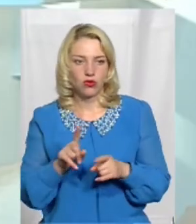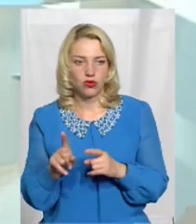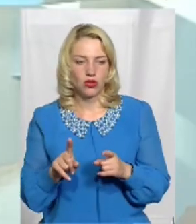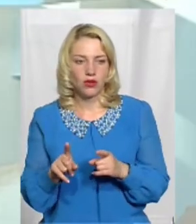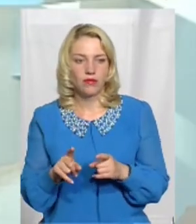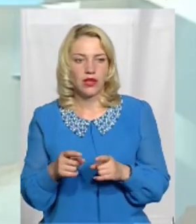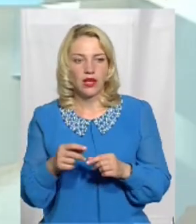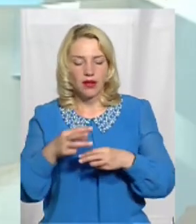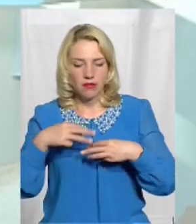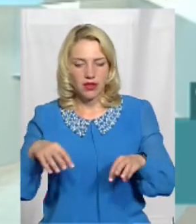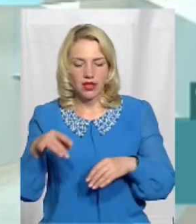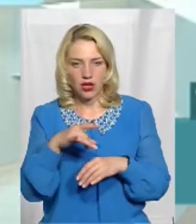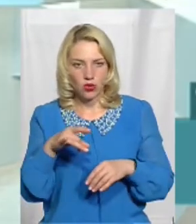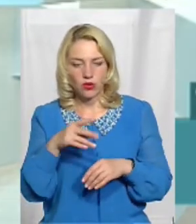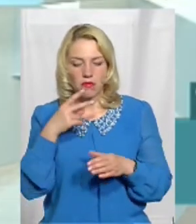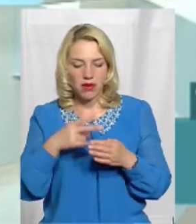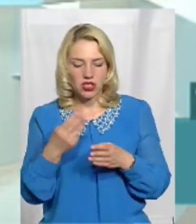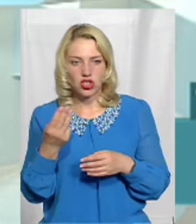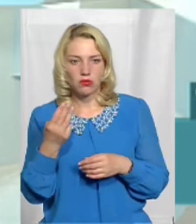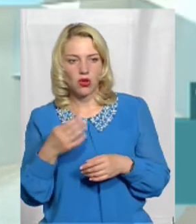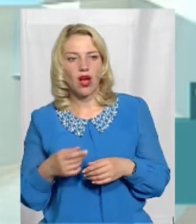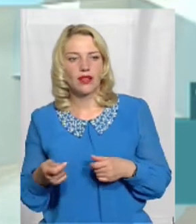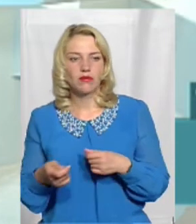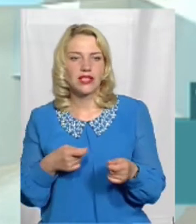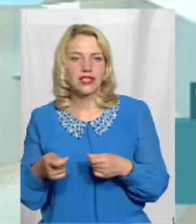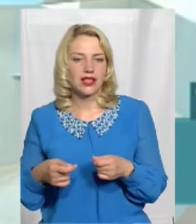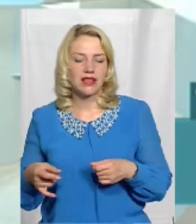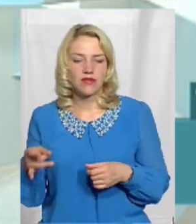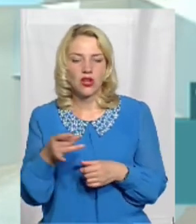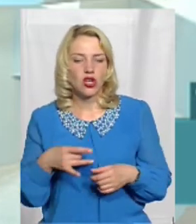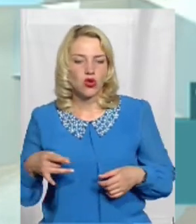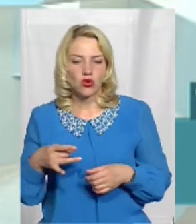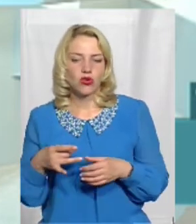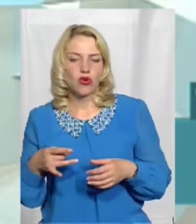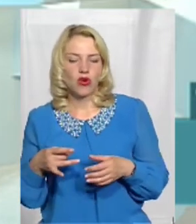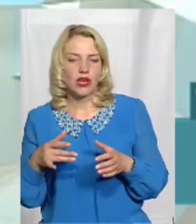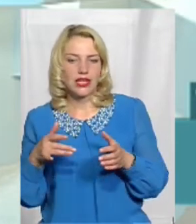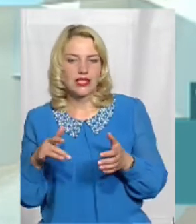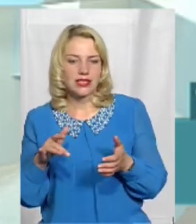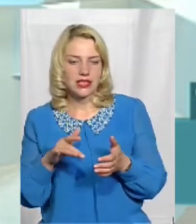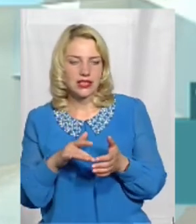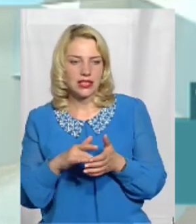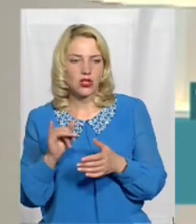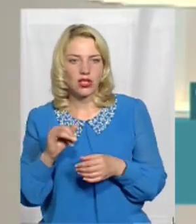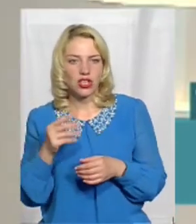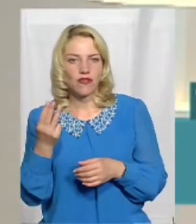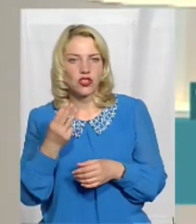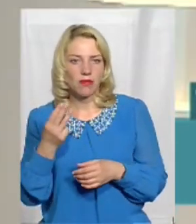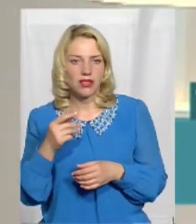і Мінрегіон бачить Шепетівку Адміністративним центром нового, укрупненого району По-друге, в Шепетівці